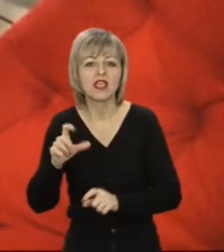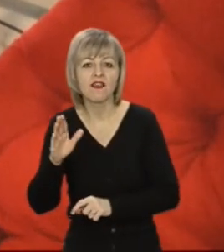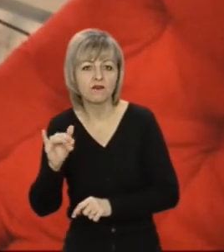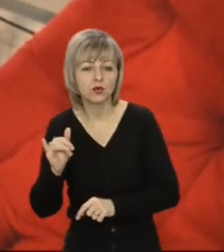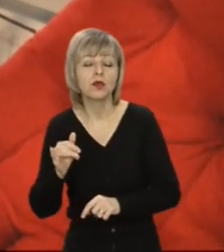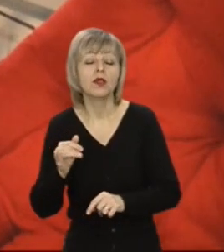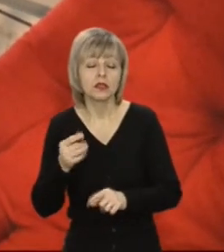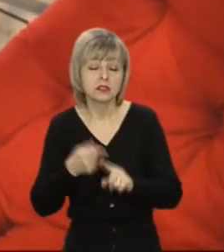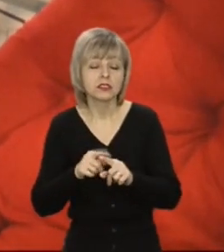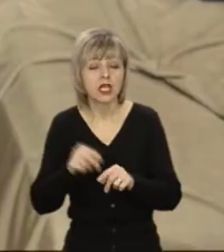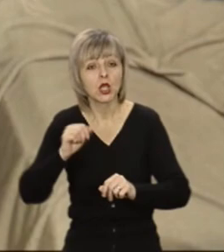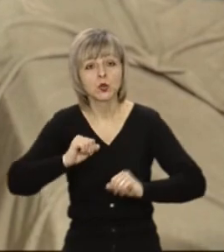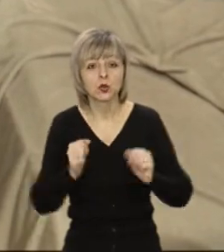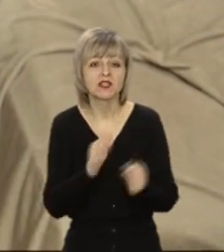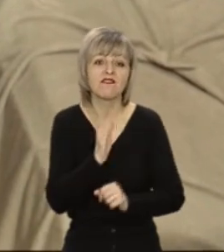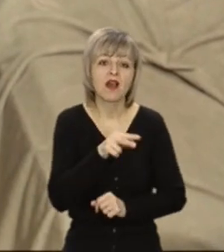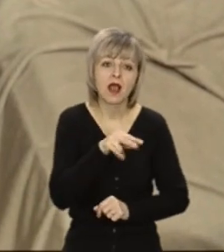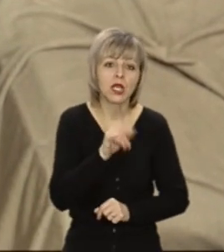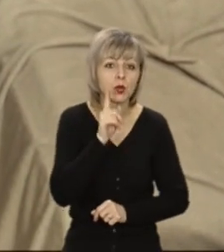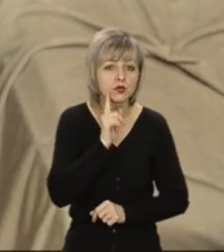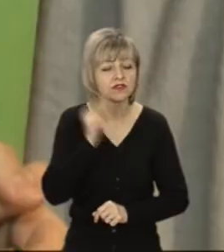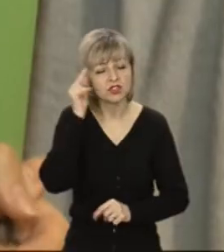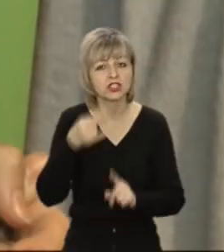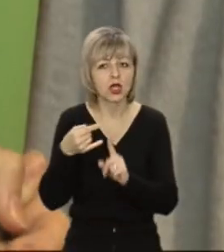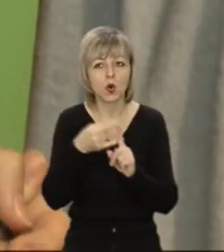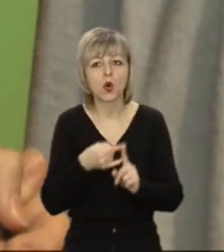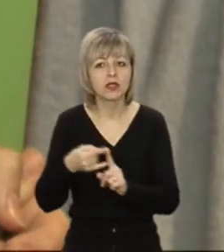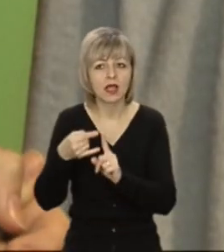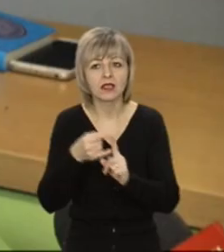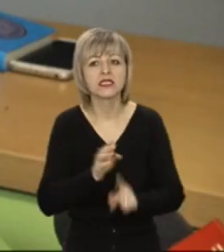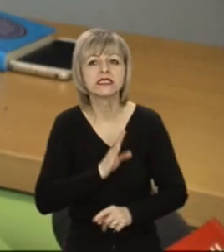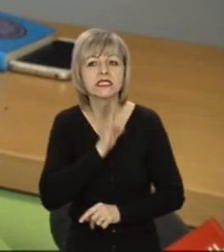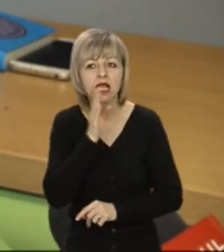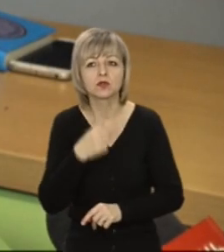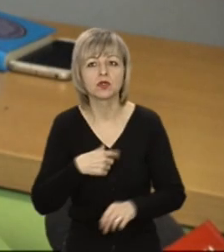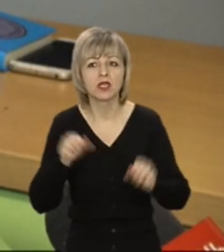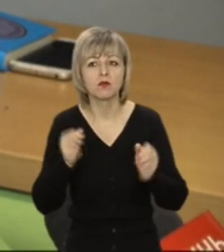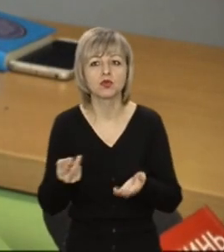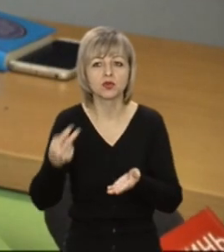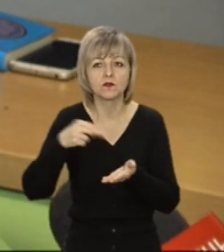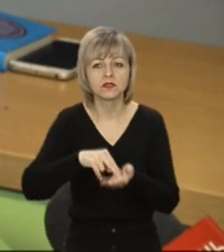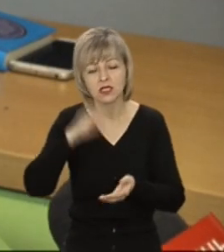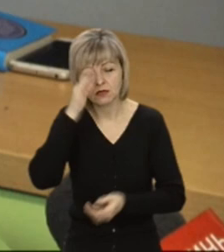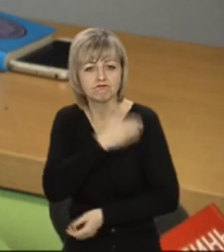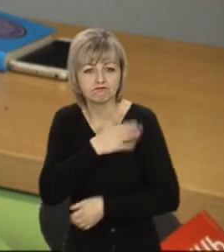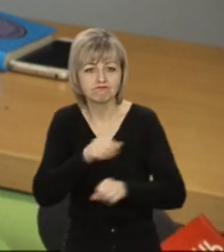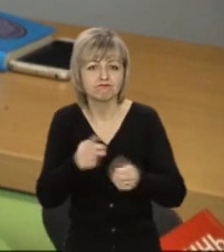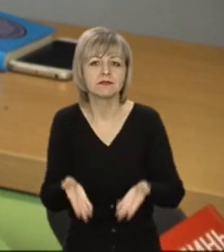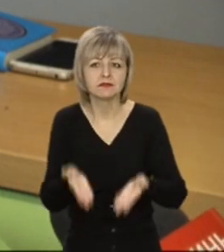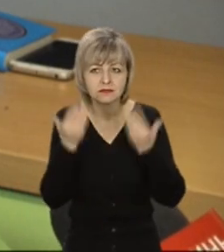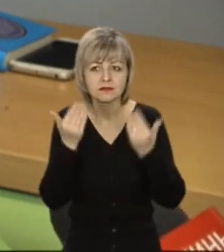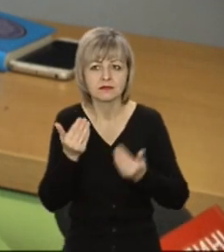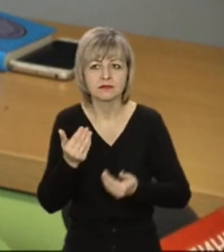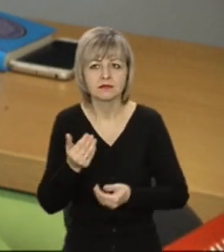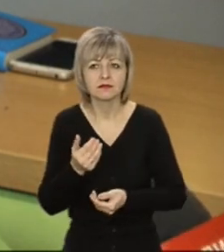друзі. Натомість Валентині зручніше навчатися онлайн. Зранку я можу встати, тато збудив, пішла вбитих, я